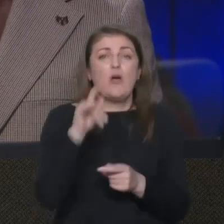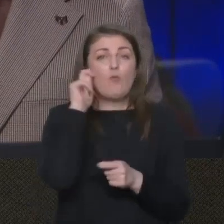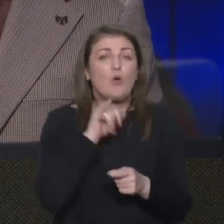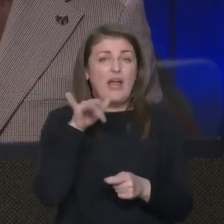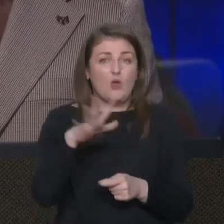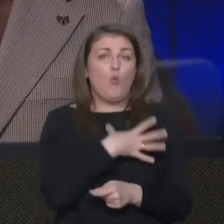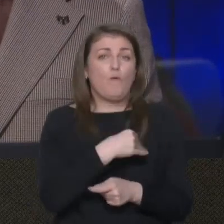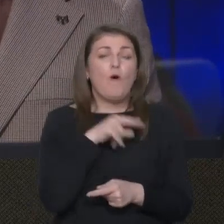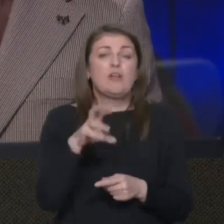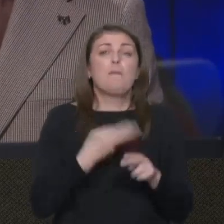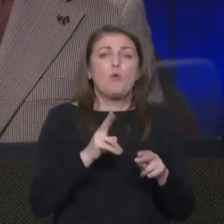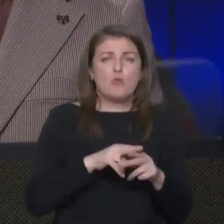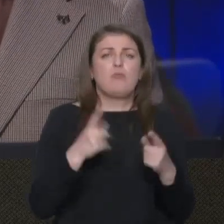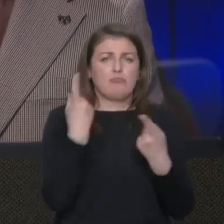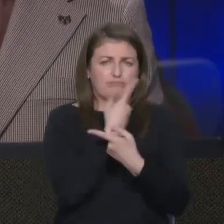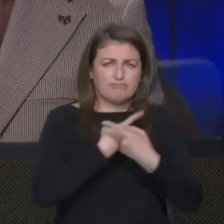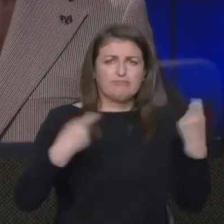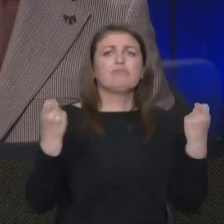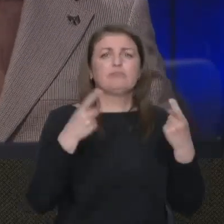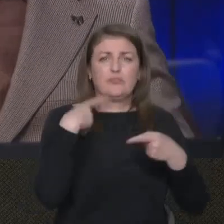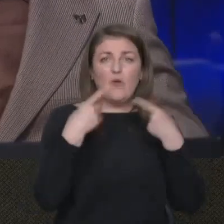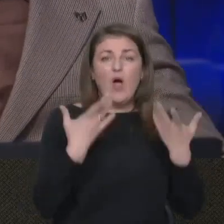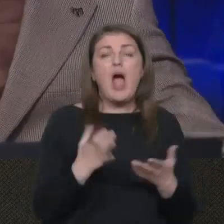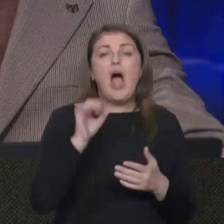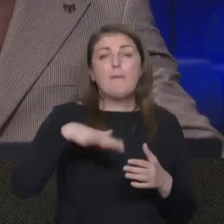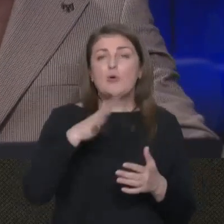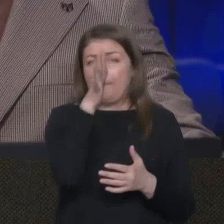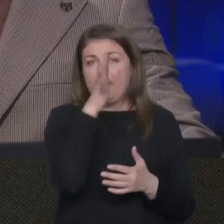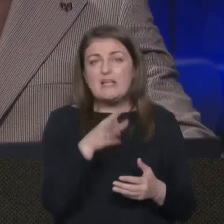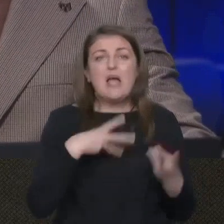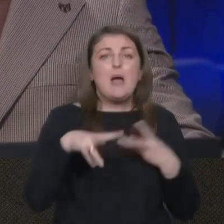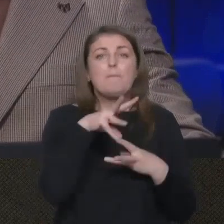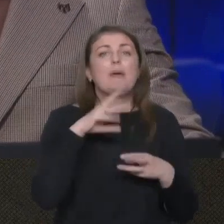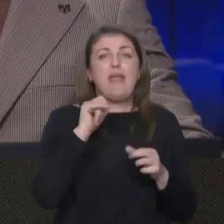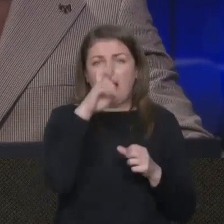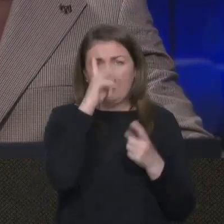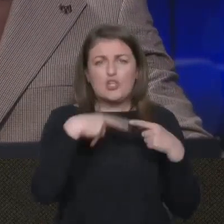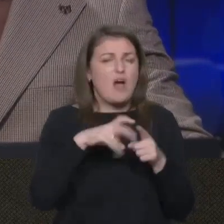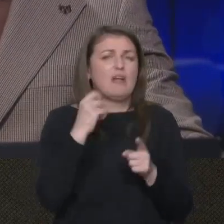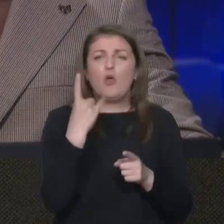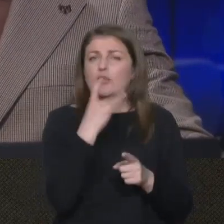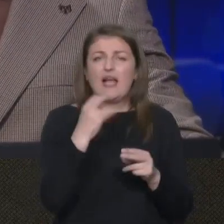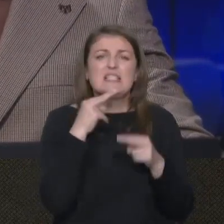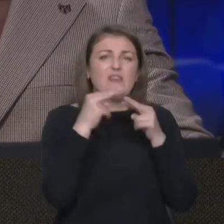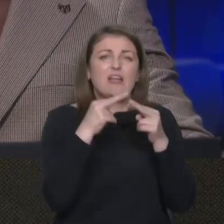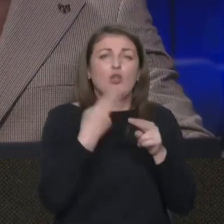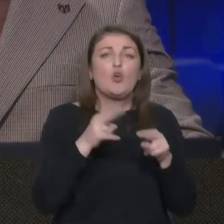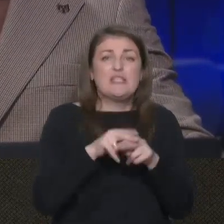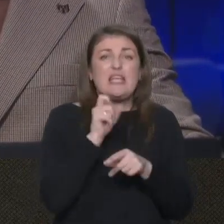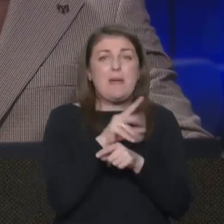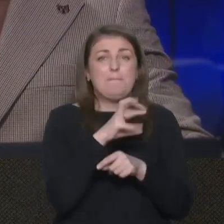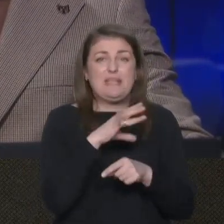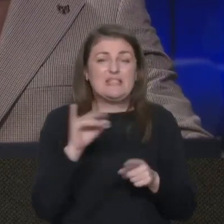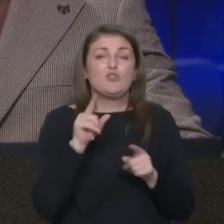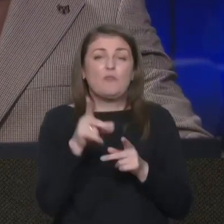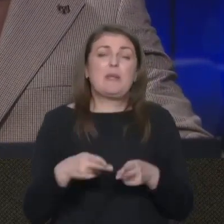у Львові, він про це гучно анонсував, потім п'ять місяців ми, як держава, неодноразово звертались до цієї місії з